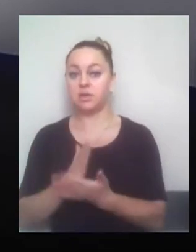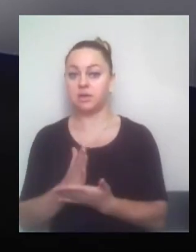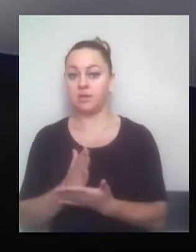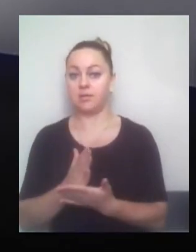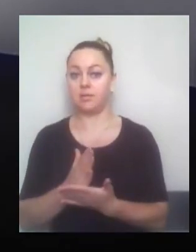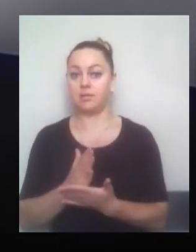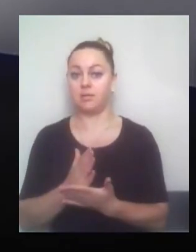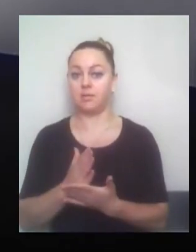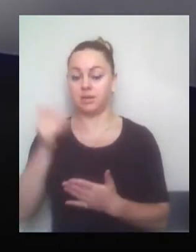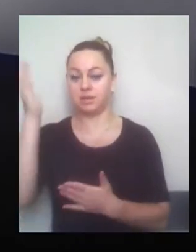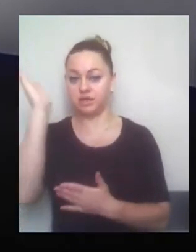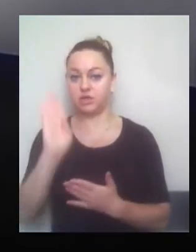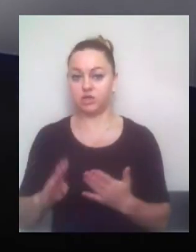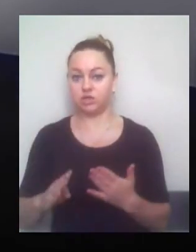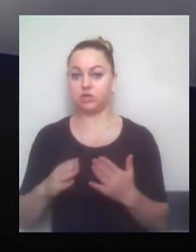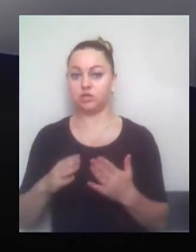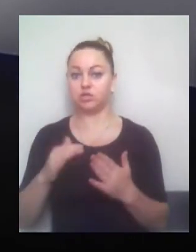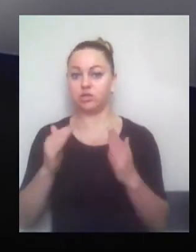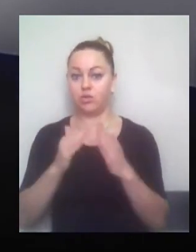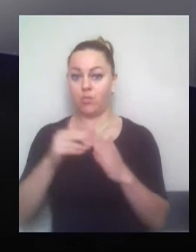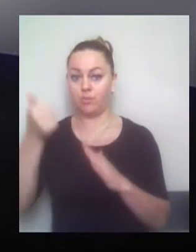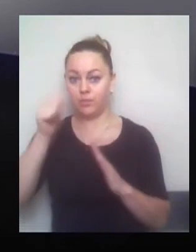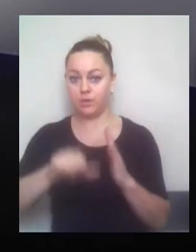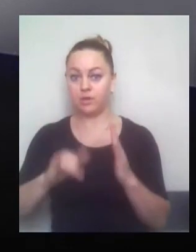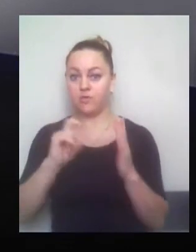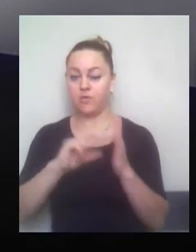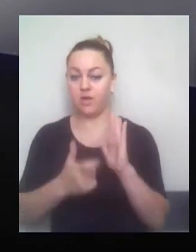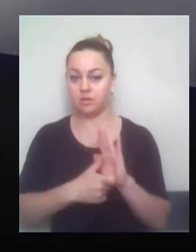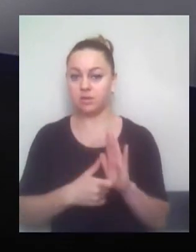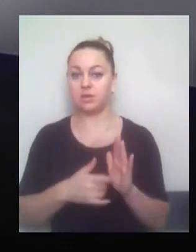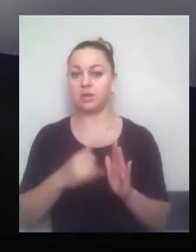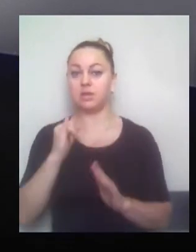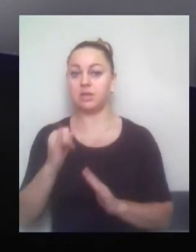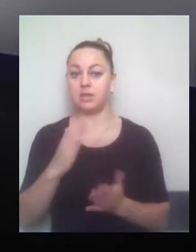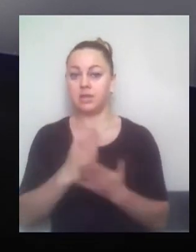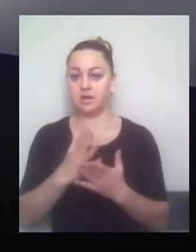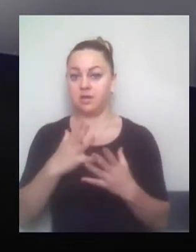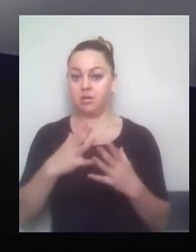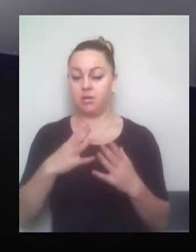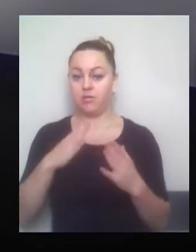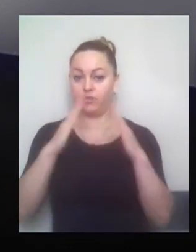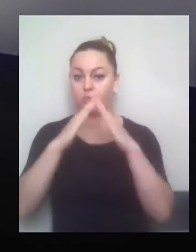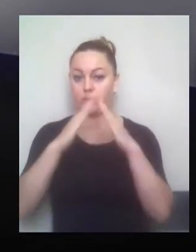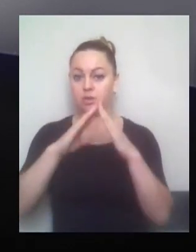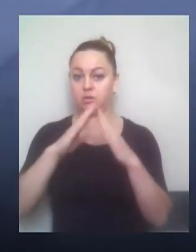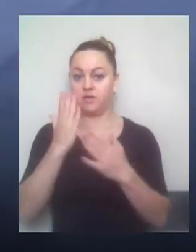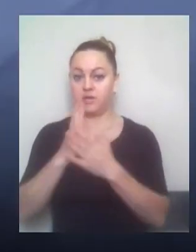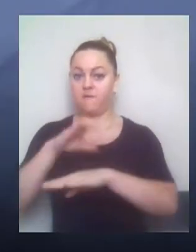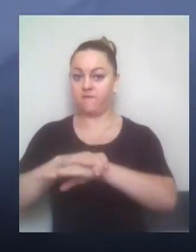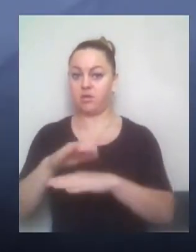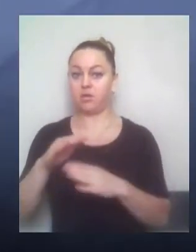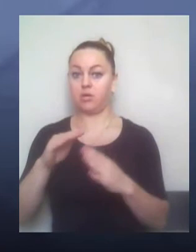тріщини, які є в деяких квартирах вже, і також є в самому будинку. Вони зафіксовані як ЖЕКом,